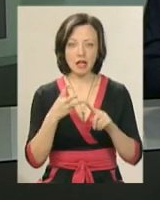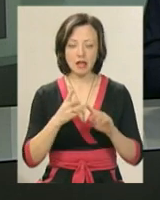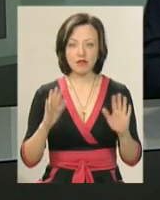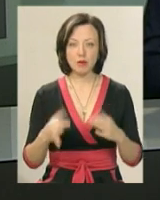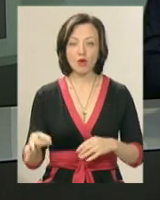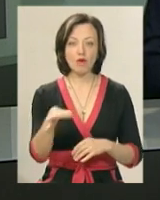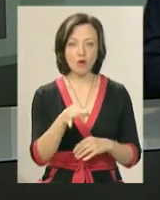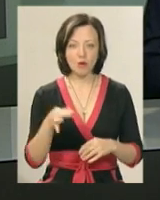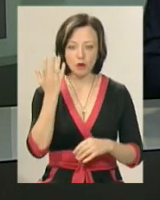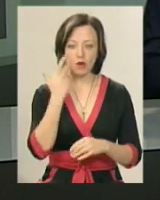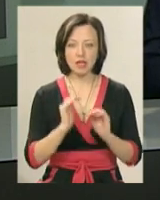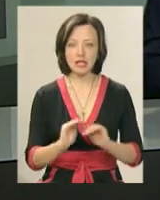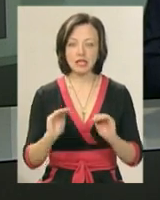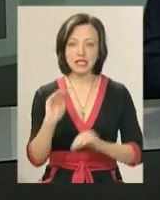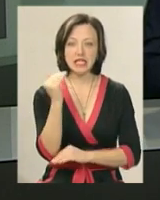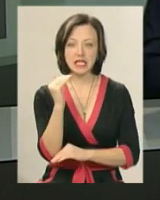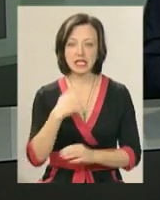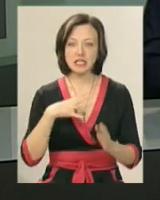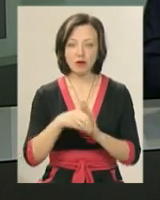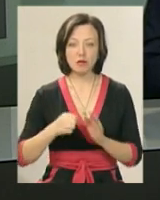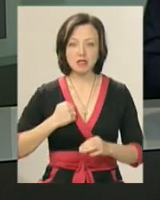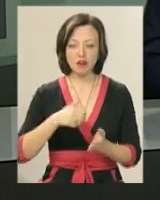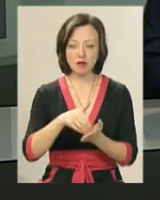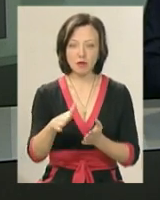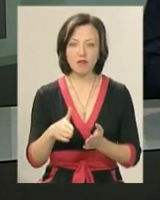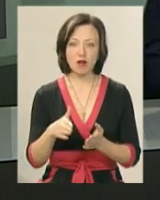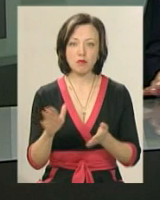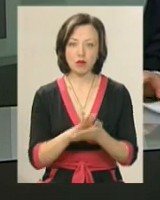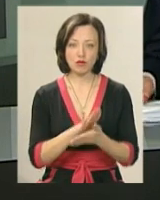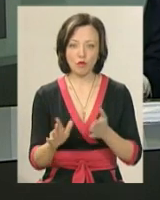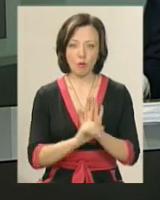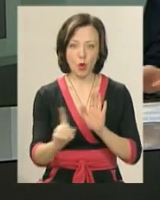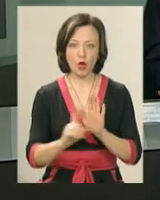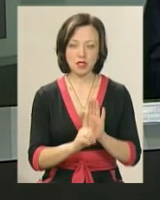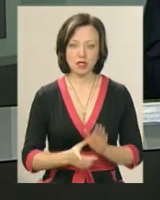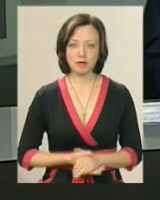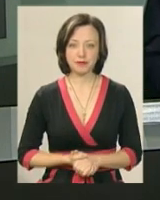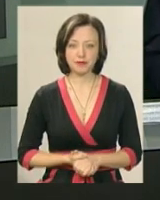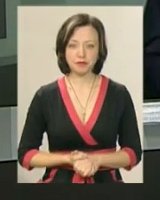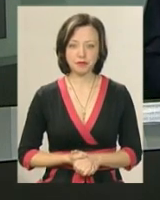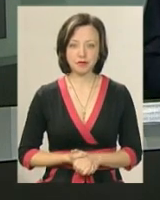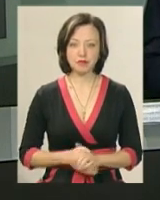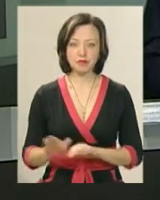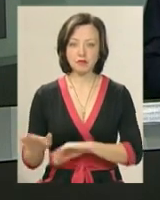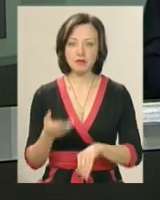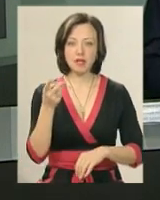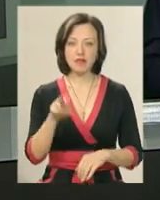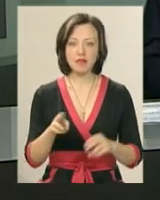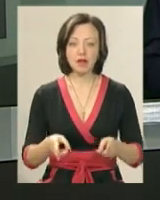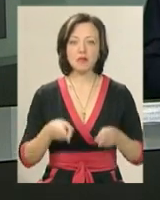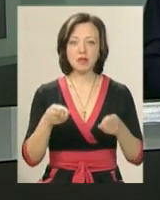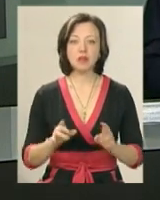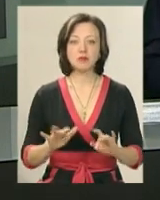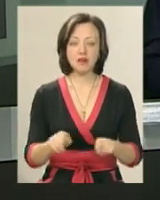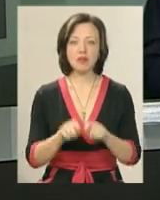випадок в області, коли дітині загиблого бійця відмовляють у пільговому проїзді. Два кримінальних провадження